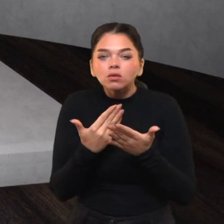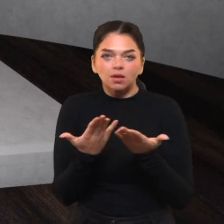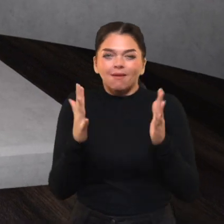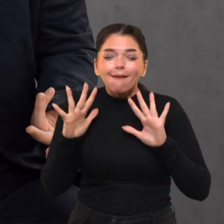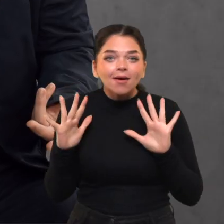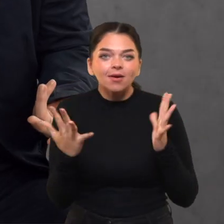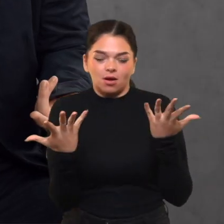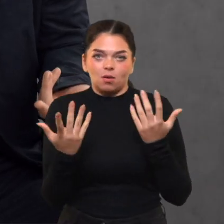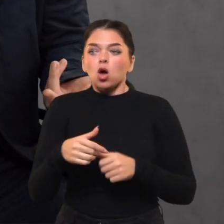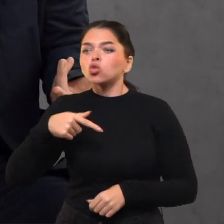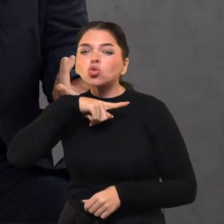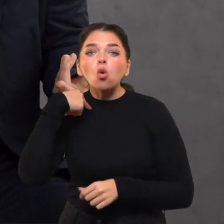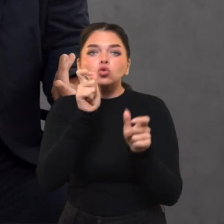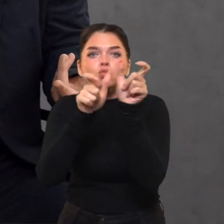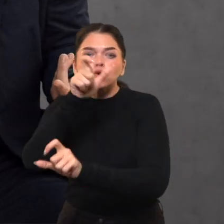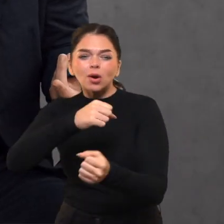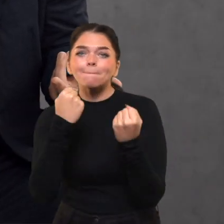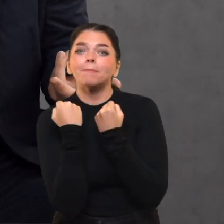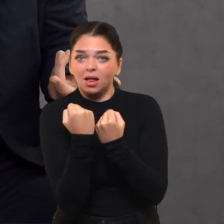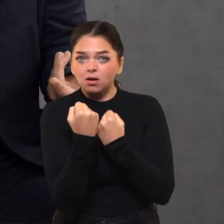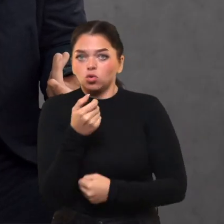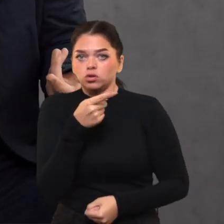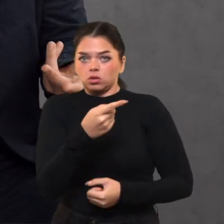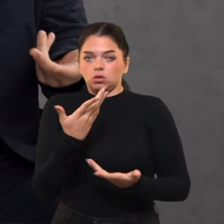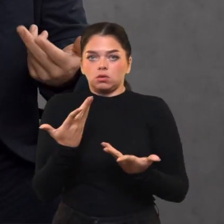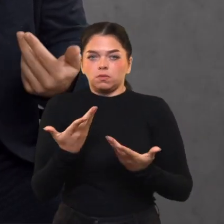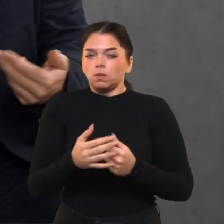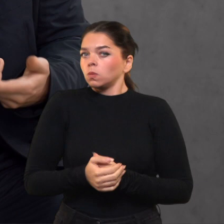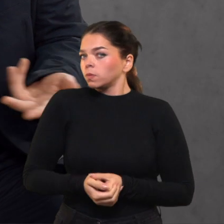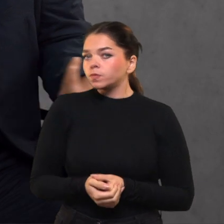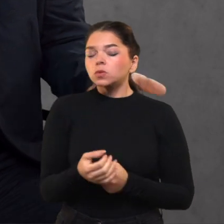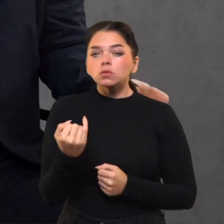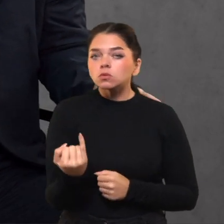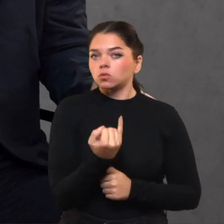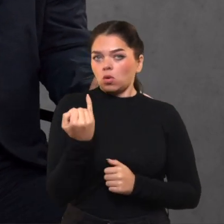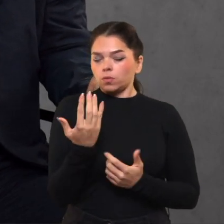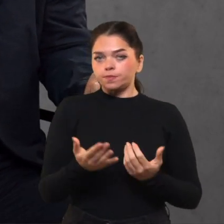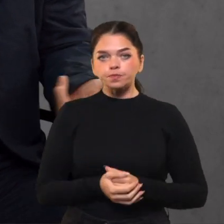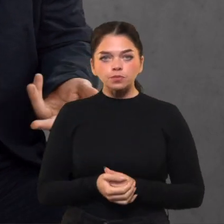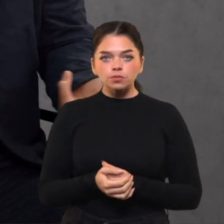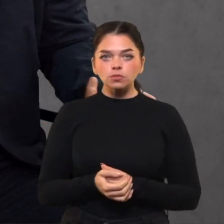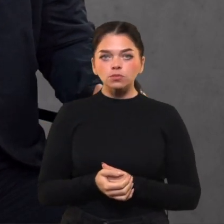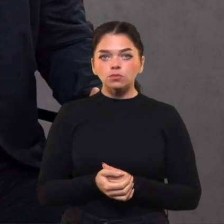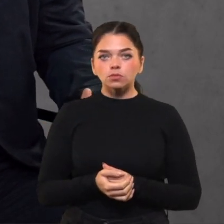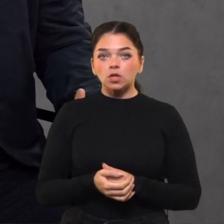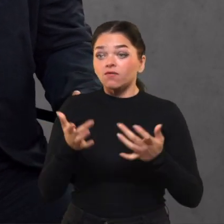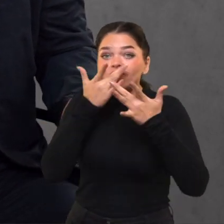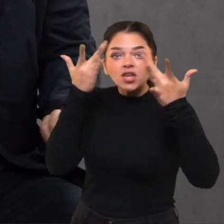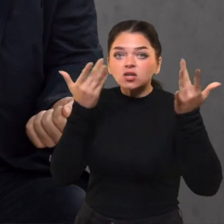palaikytojų, bet kartu viso to neturėdamas. visiškai